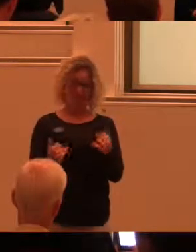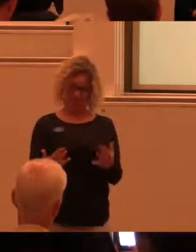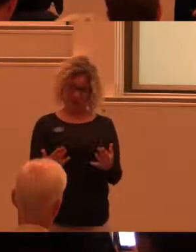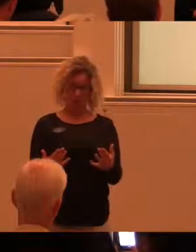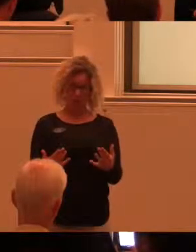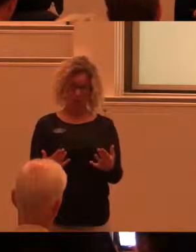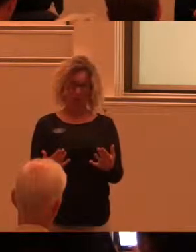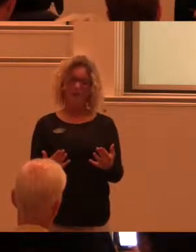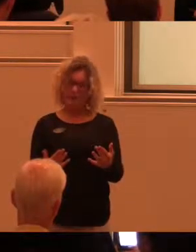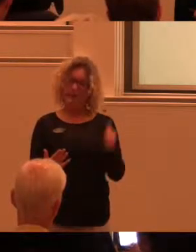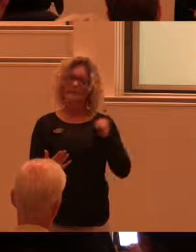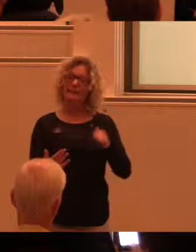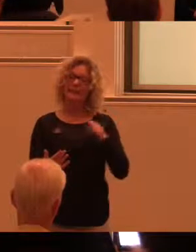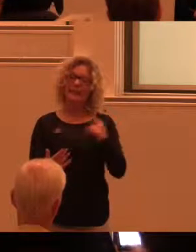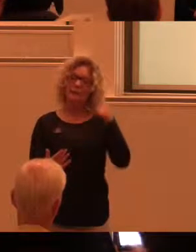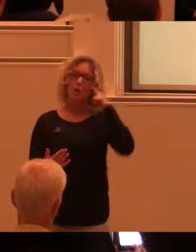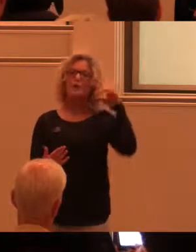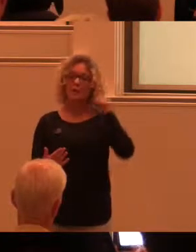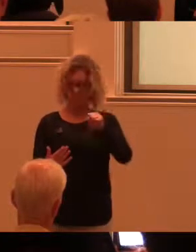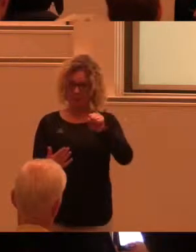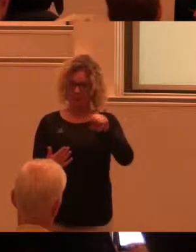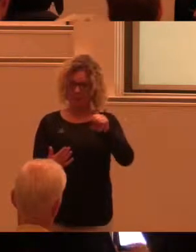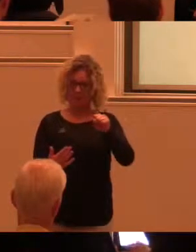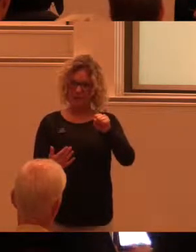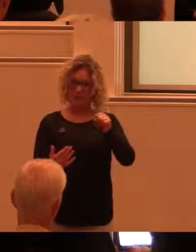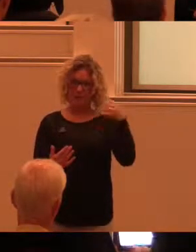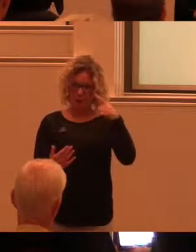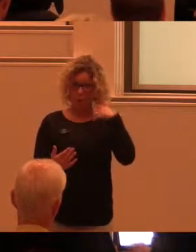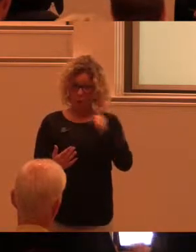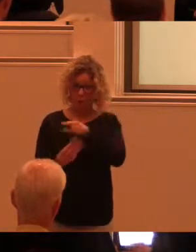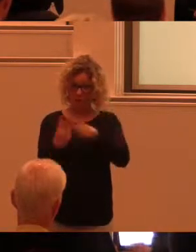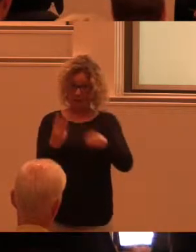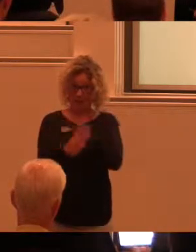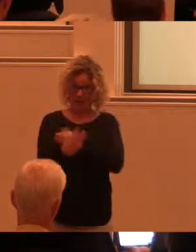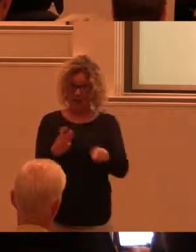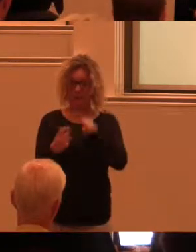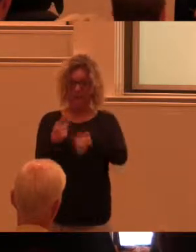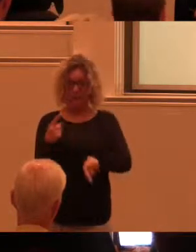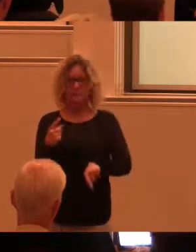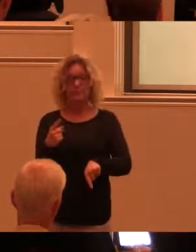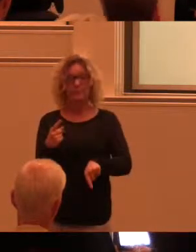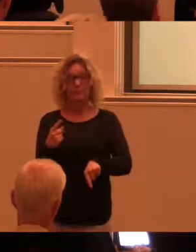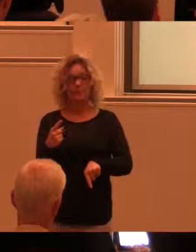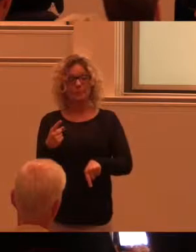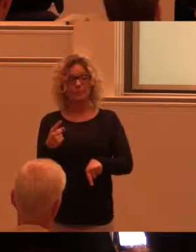tala om tillgänglighetskonceptet. Och det är uppdelat i tre delar. Den första delen handlar om